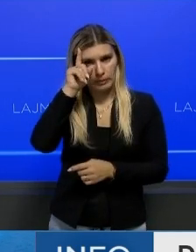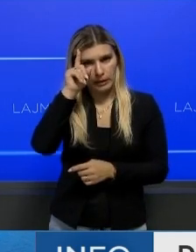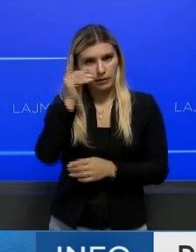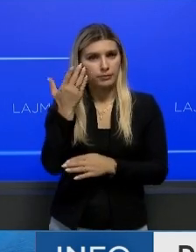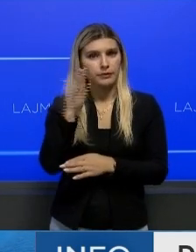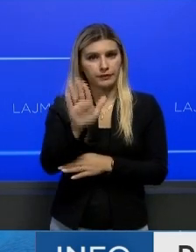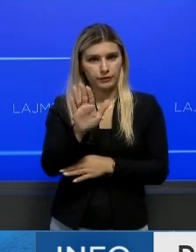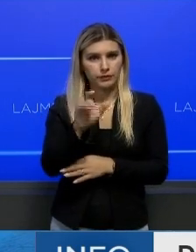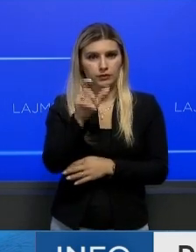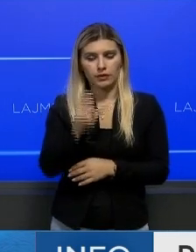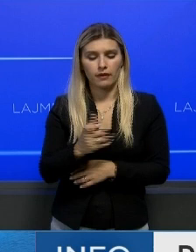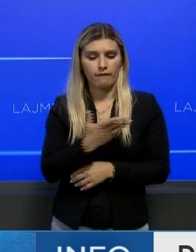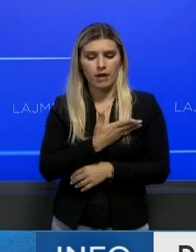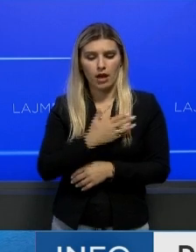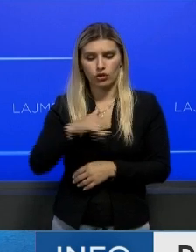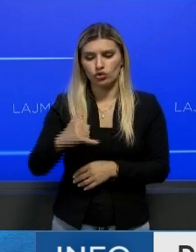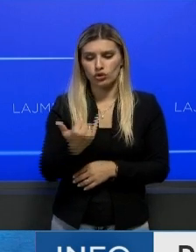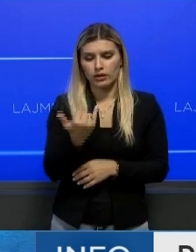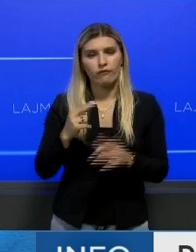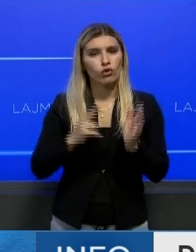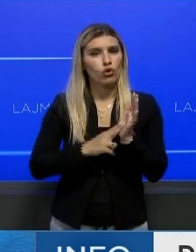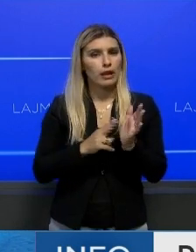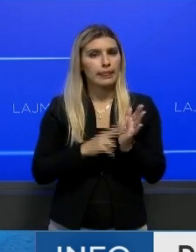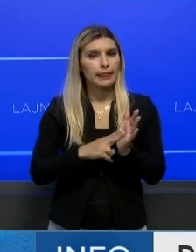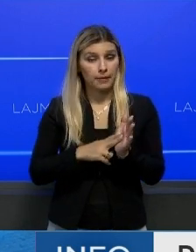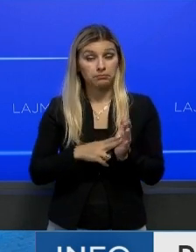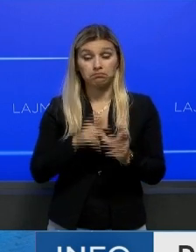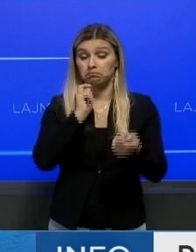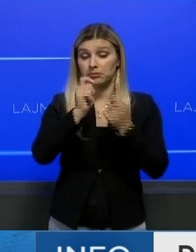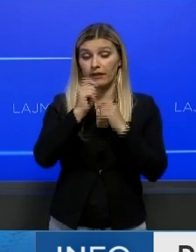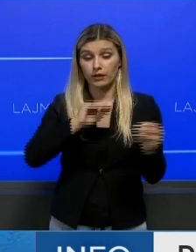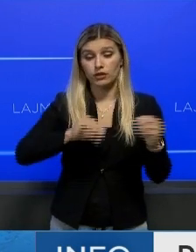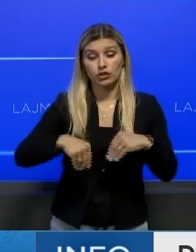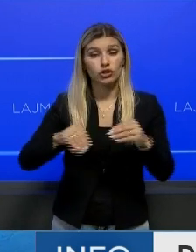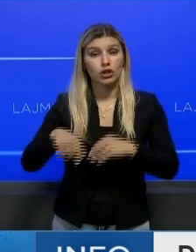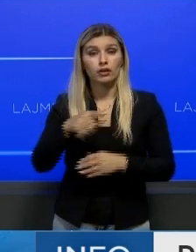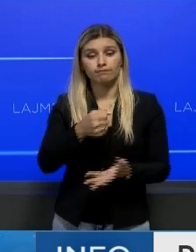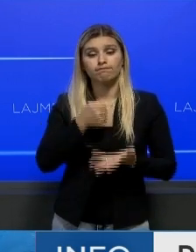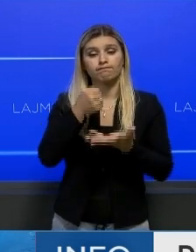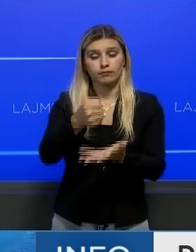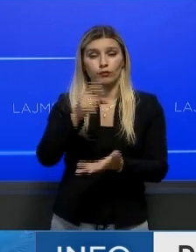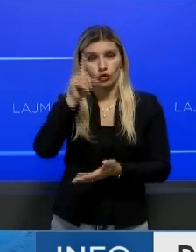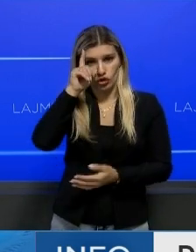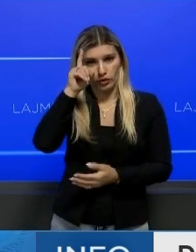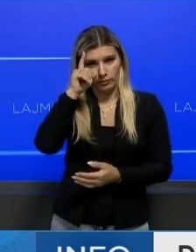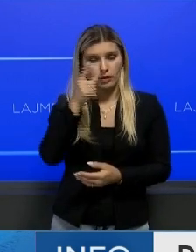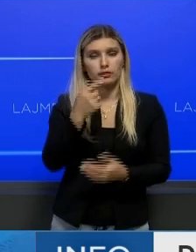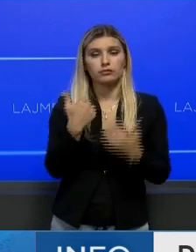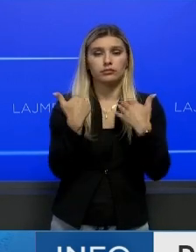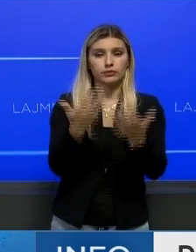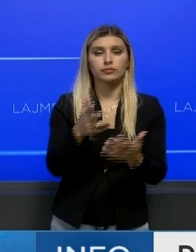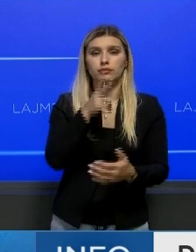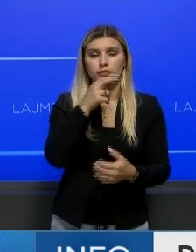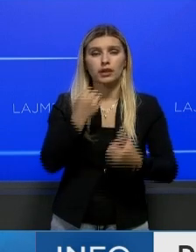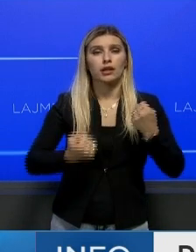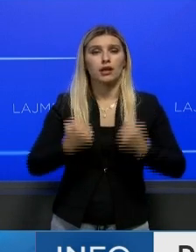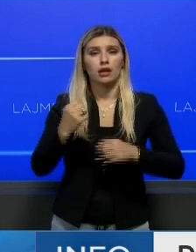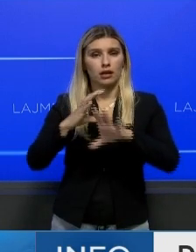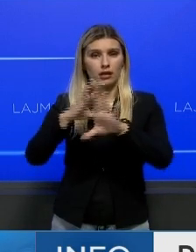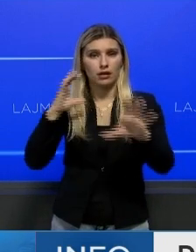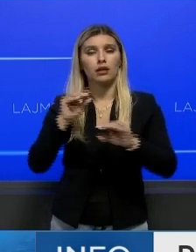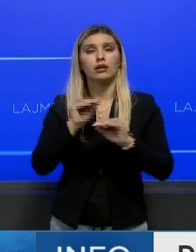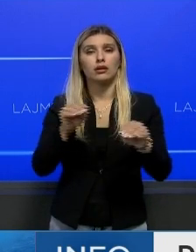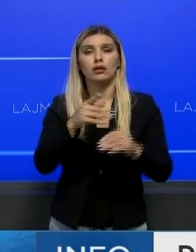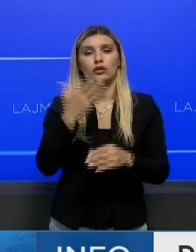mbrojtjes Franz Josef Nolte. Me këte rastu në nshkrua marveshja për donacion me shtetin Gjerman për dhurimin e kamionve për